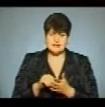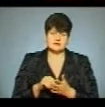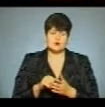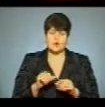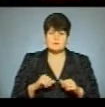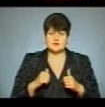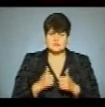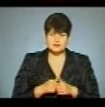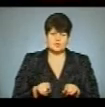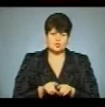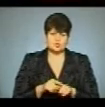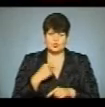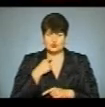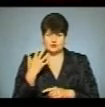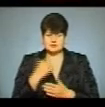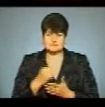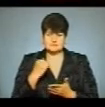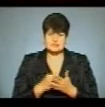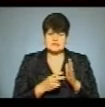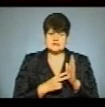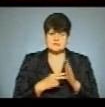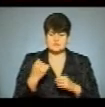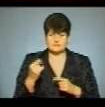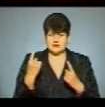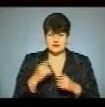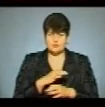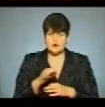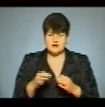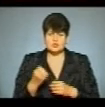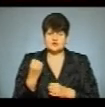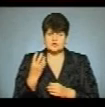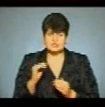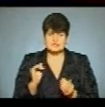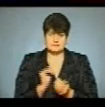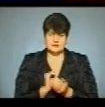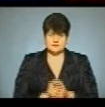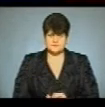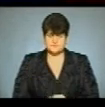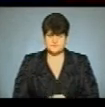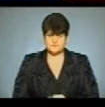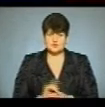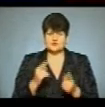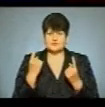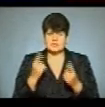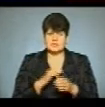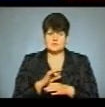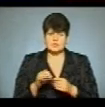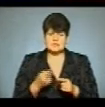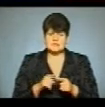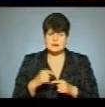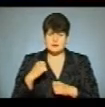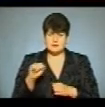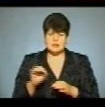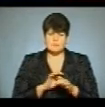комітету одноголосно затвердили сім переможців великих проєктів та 14 малих. «Щодо великих проєктів, це перемогли